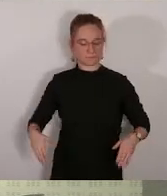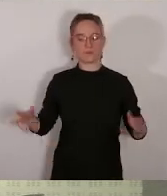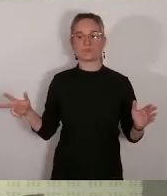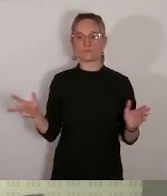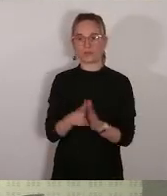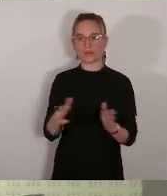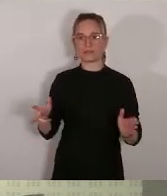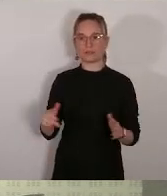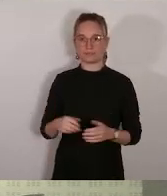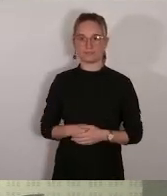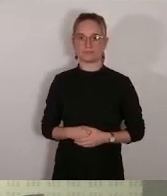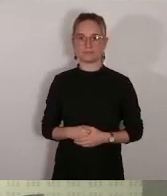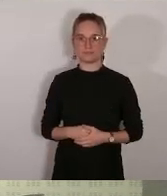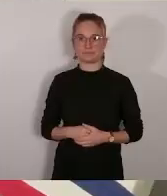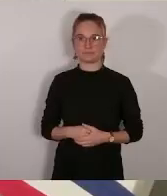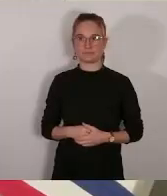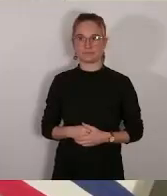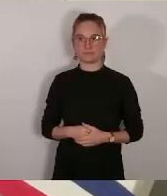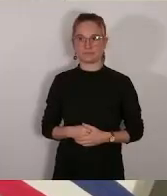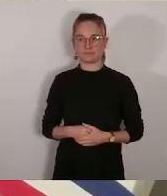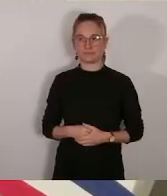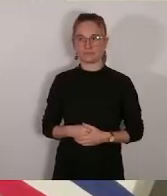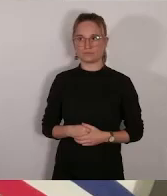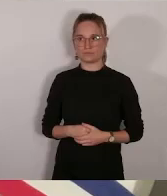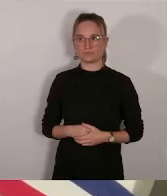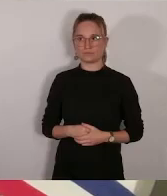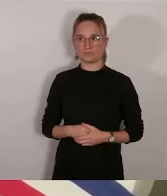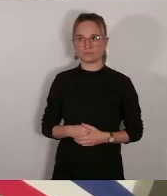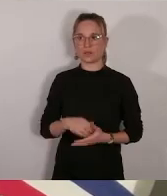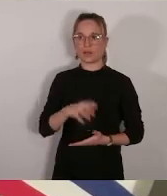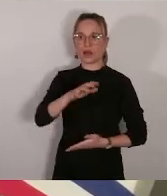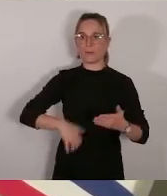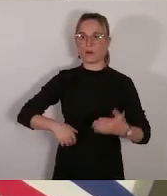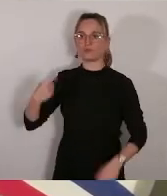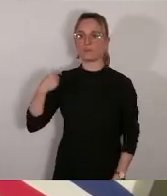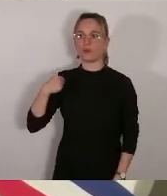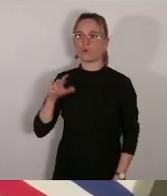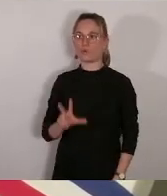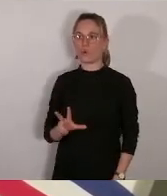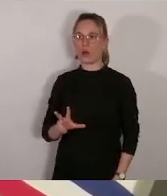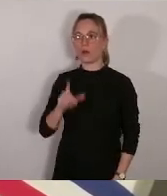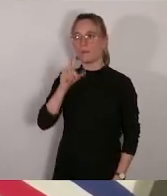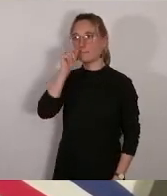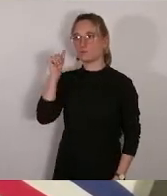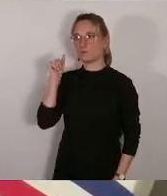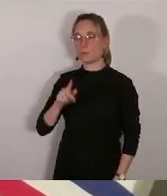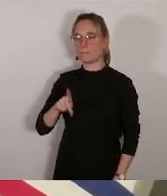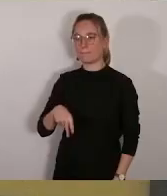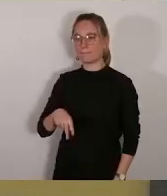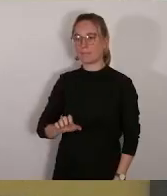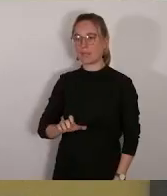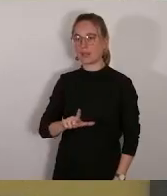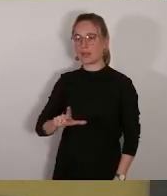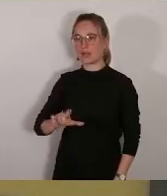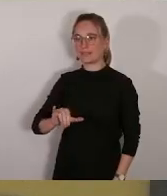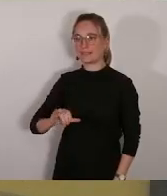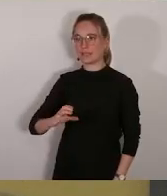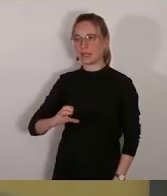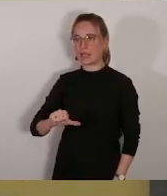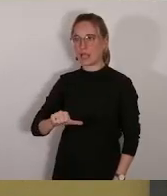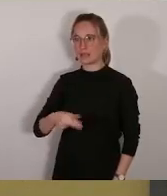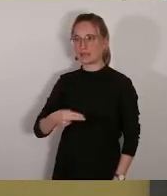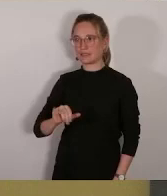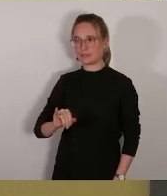du Conseil. Je passe au rapport numéro 3, M. Pellicani. Madame la maire, chers